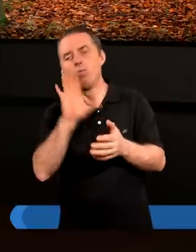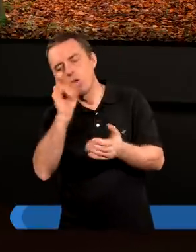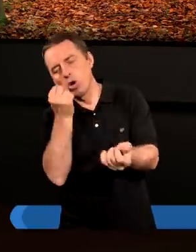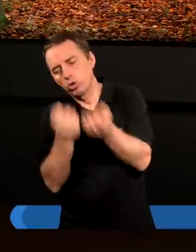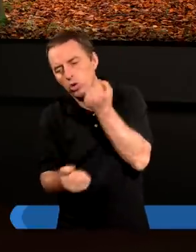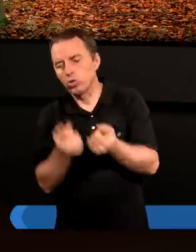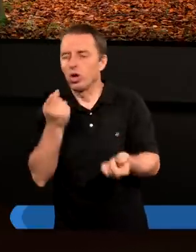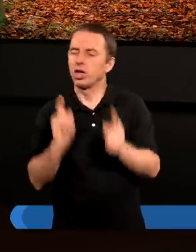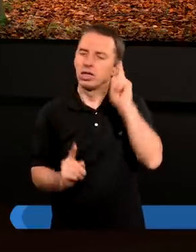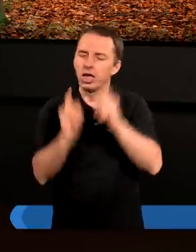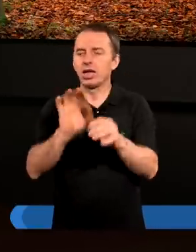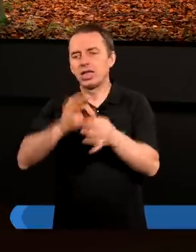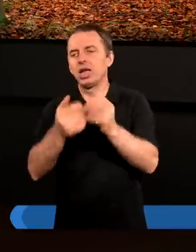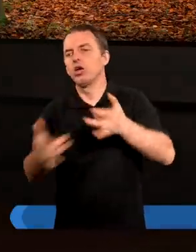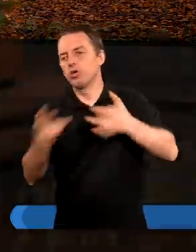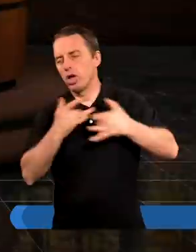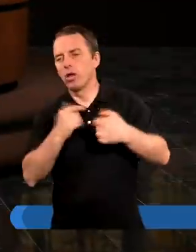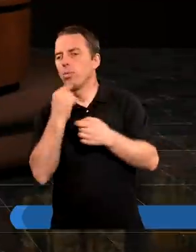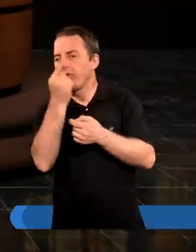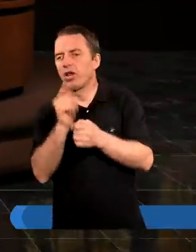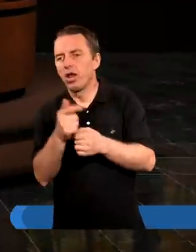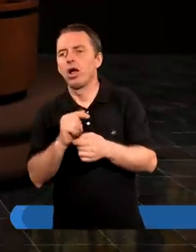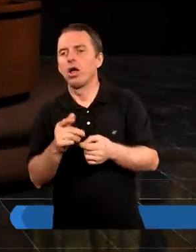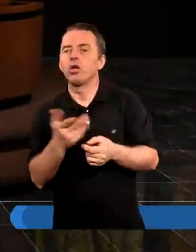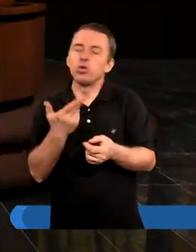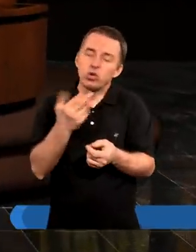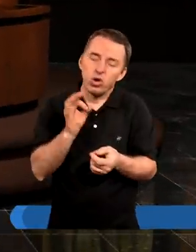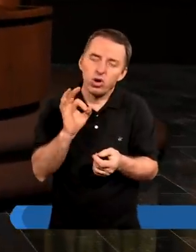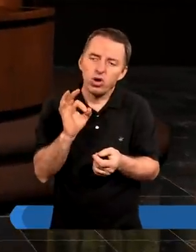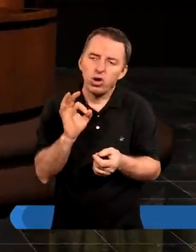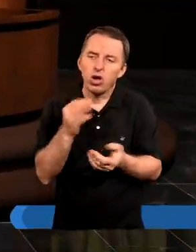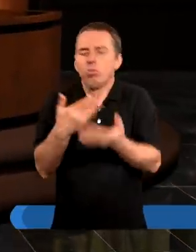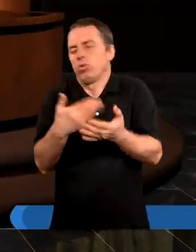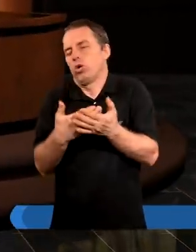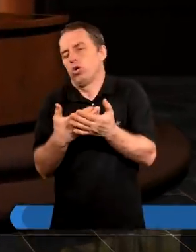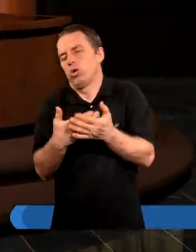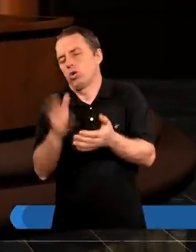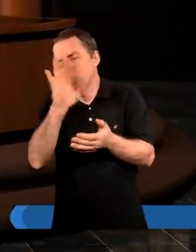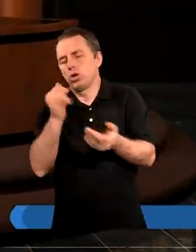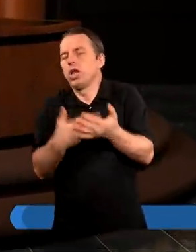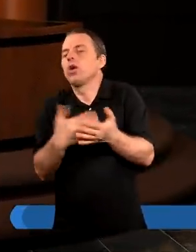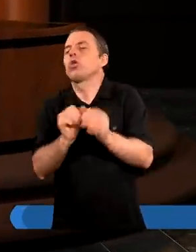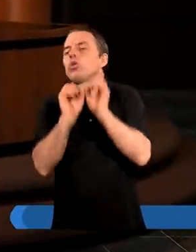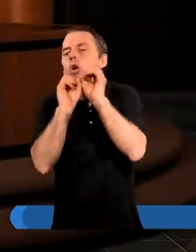trudno nieraz, gdy cierpisz, powiedzieć, że no, no Boże, dlaczego dopuszczasz?